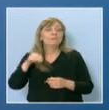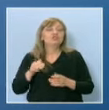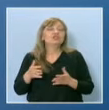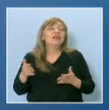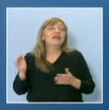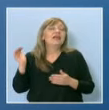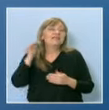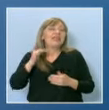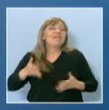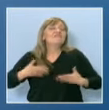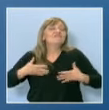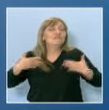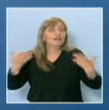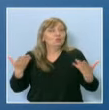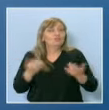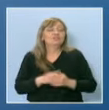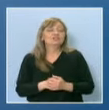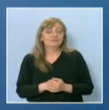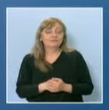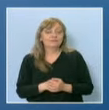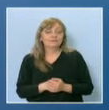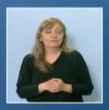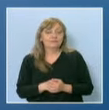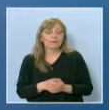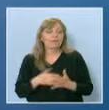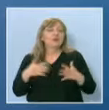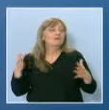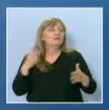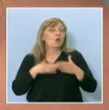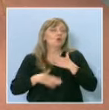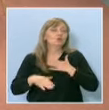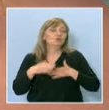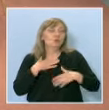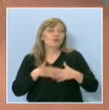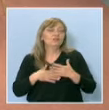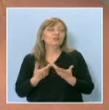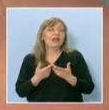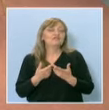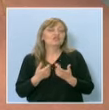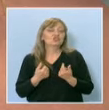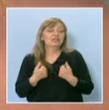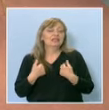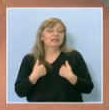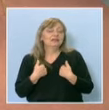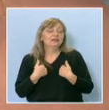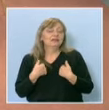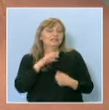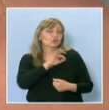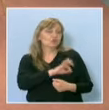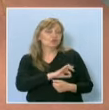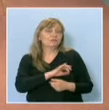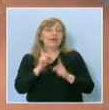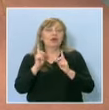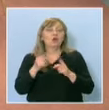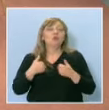-вълнуващ и много удовлетворяващ, съответно с успеха,